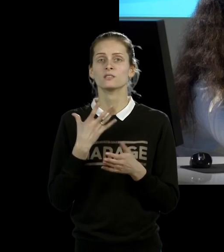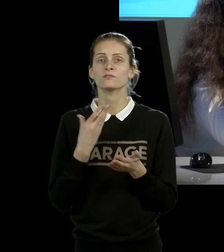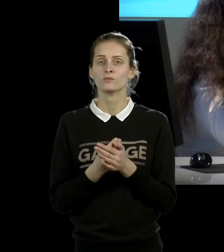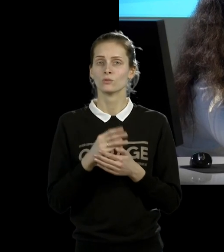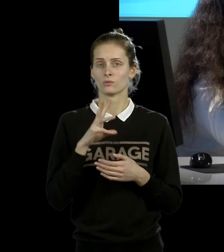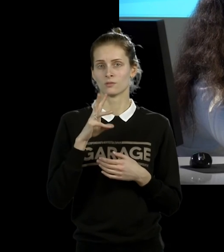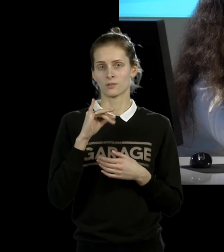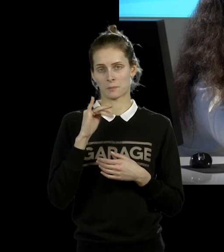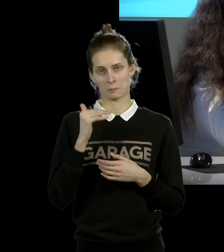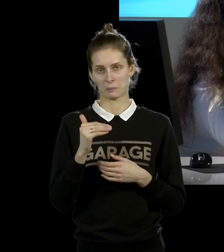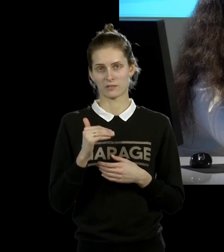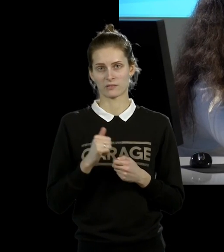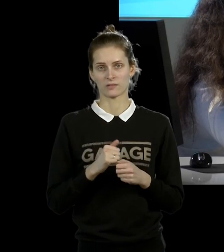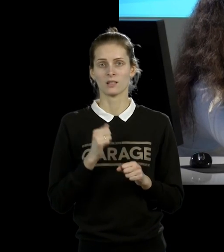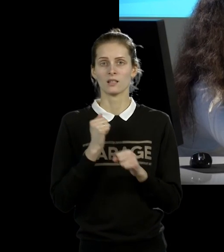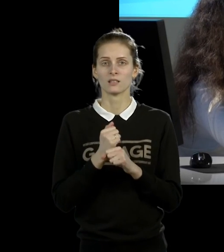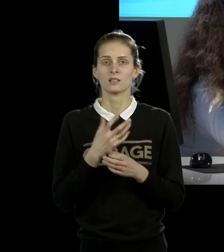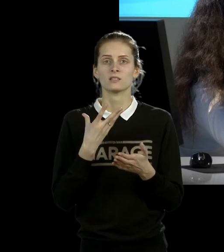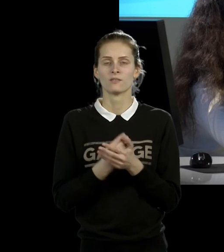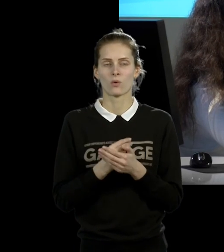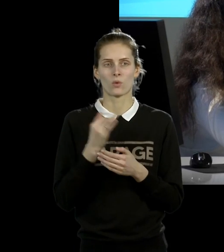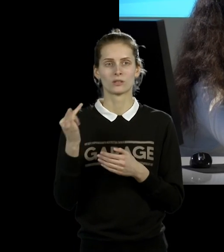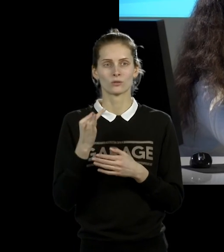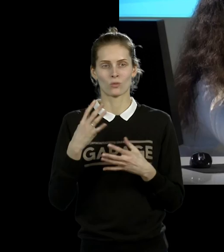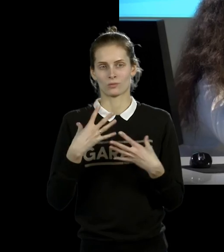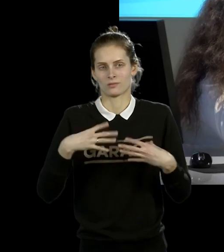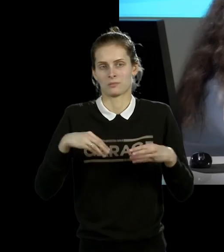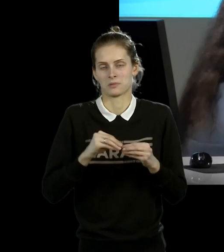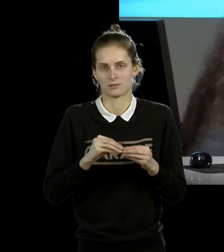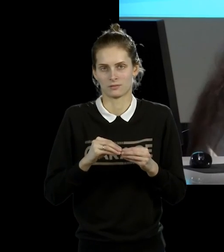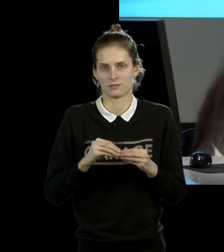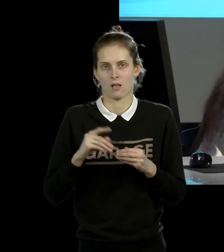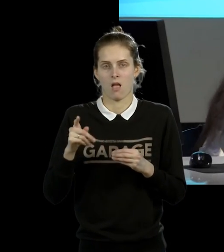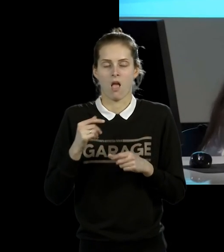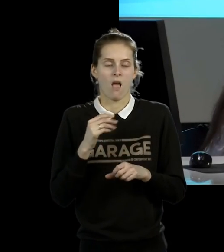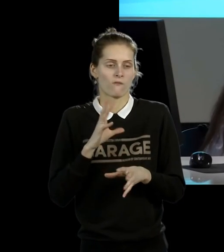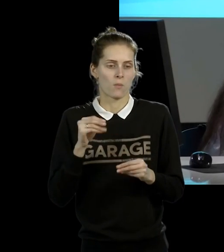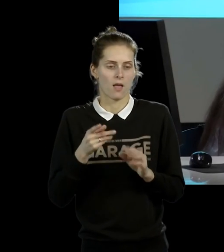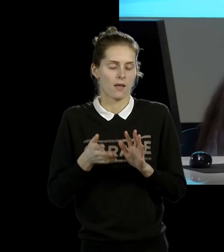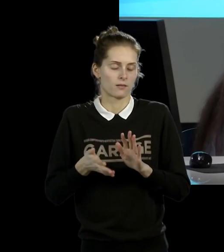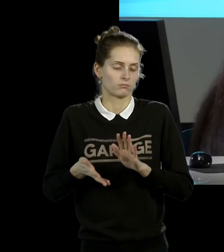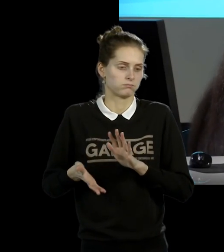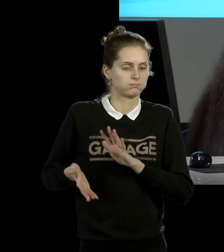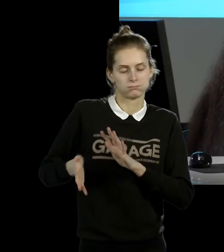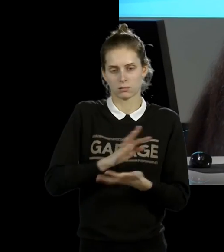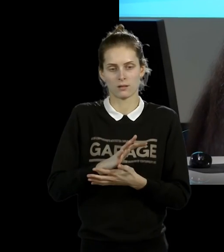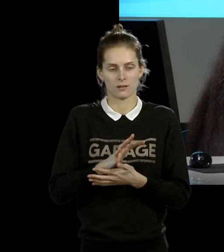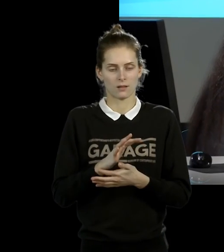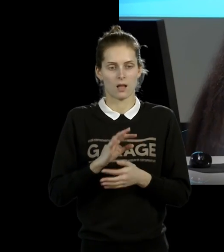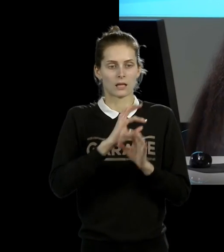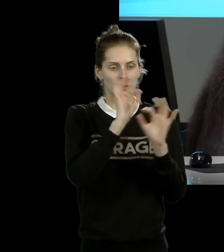и некую собственную автобиографию? Вообще-то тот перелом, который произошел в искусстве, пусть из 70-х, 80-х.